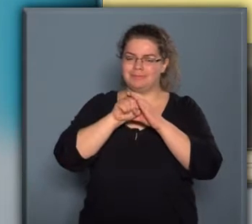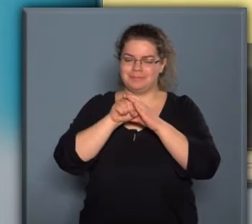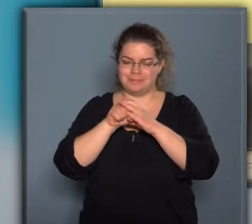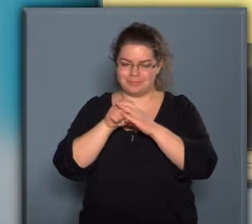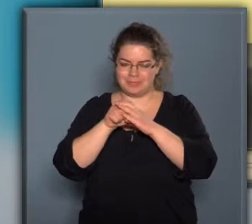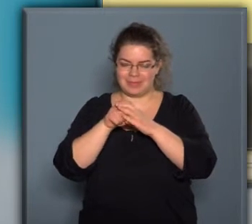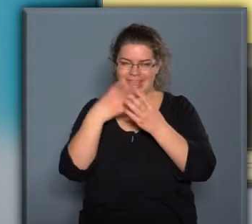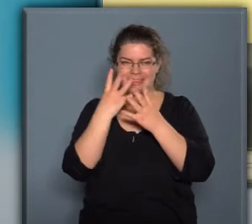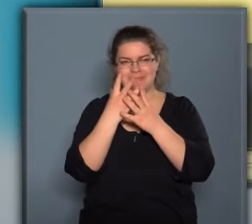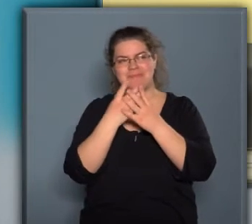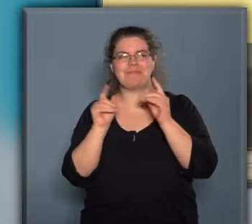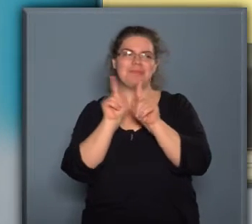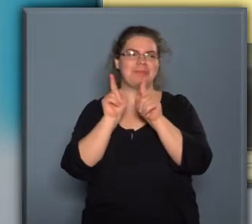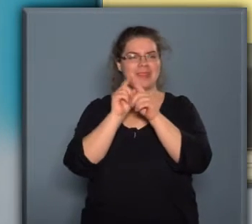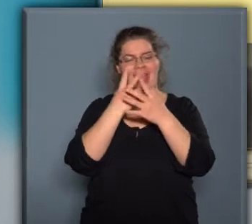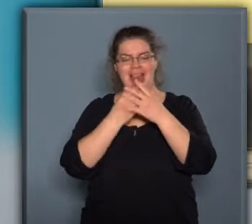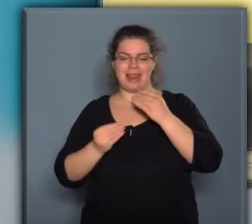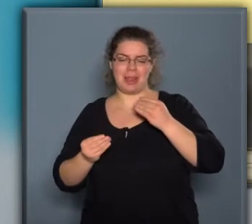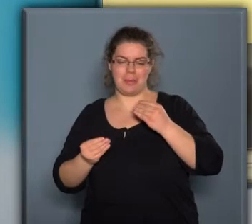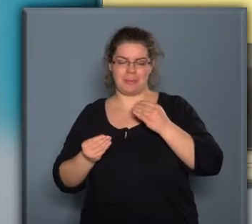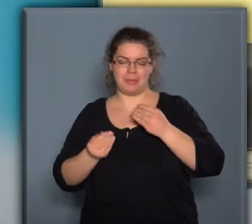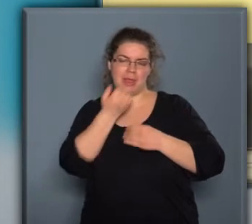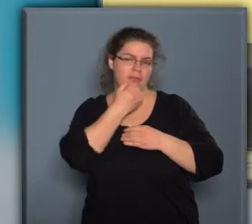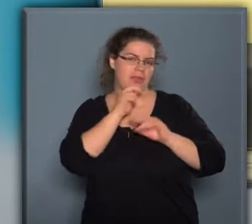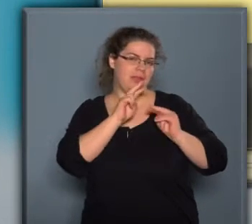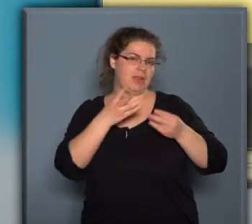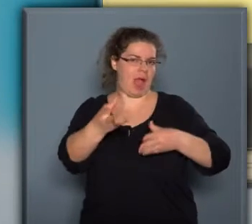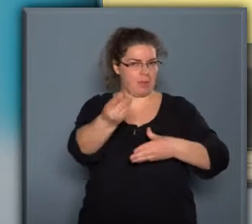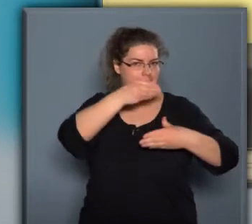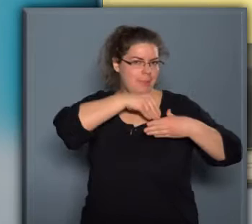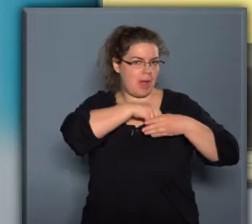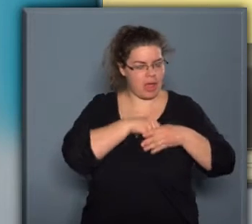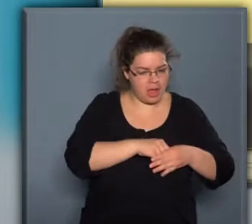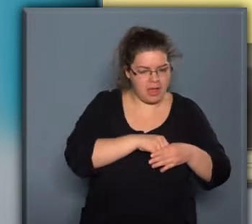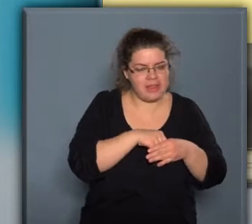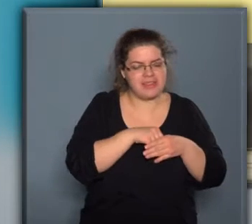pillanatot, és megpróbálom belopni a saját világomba.